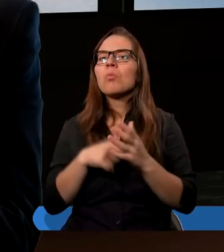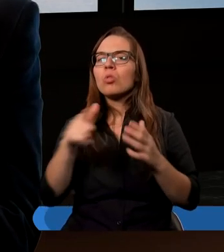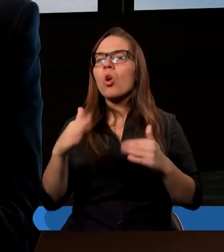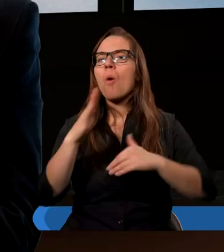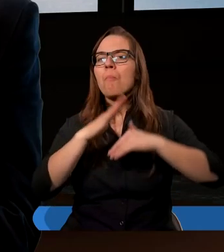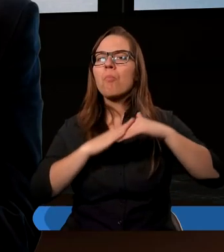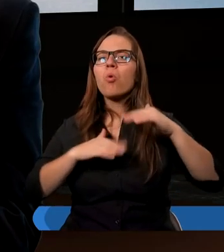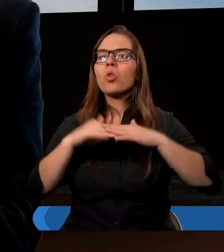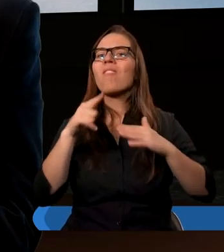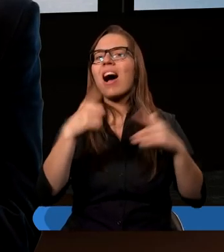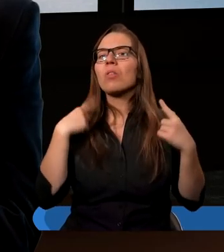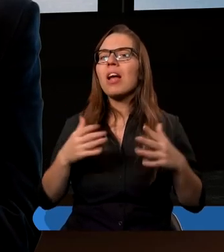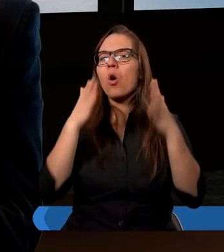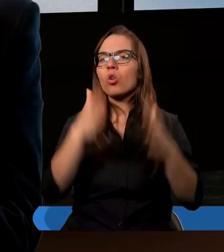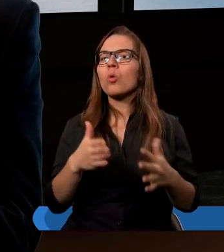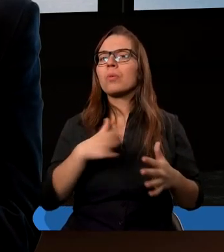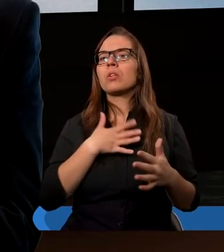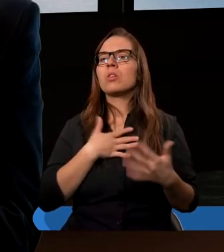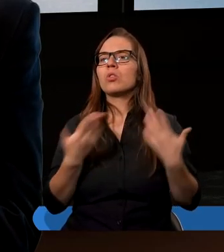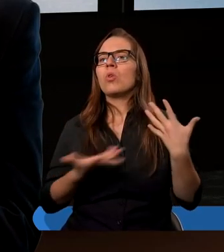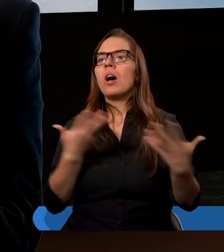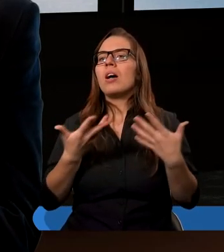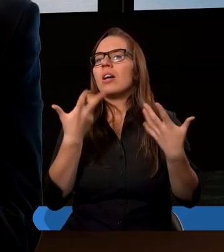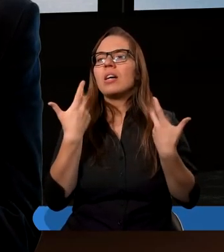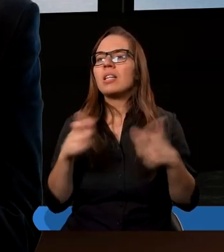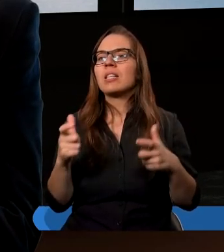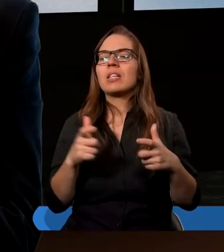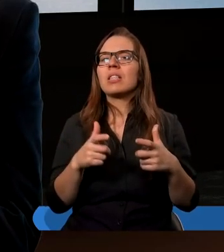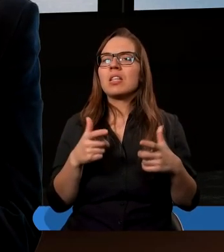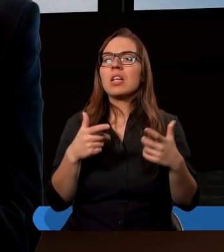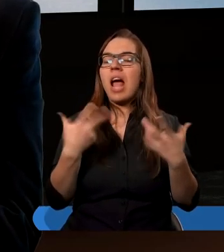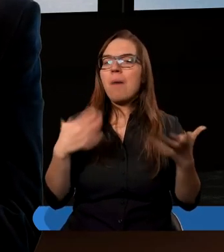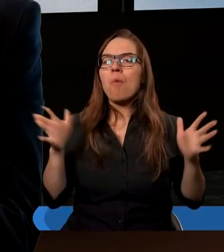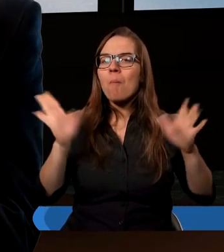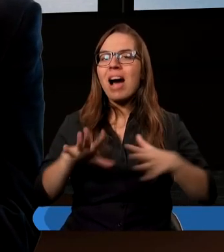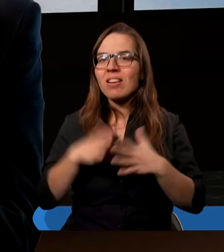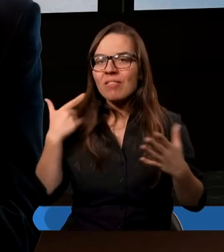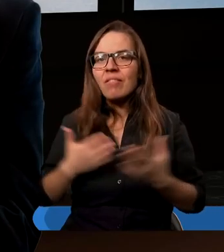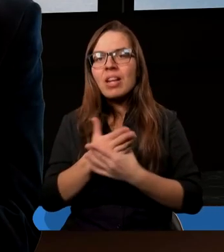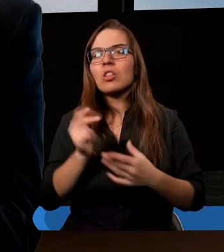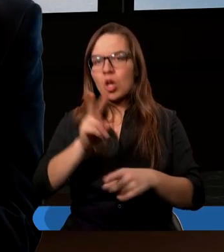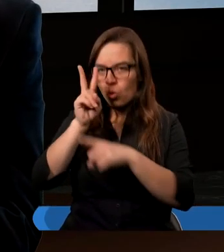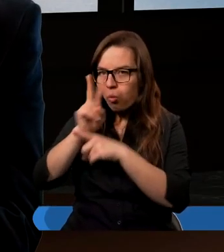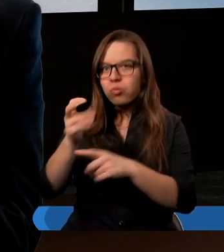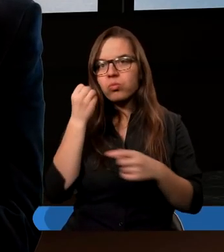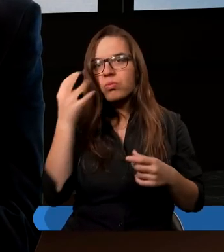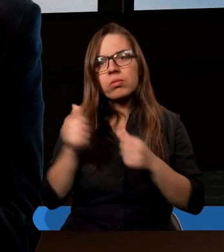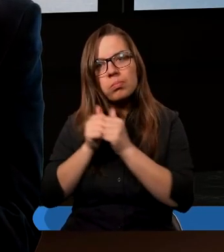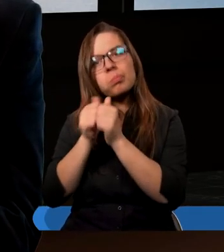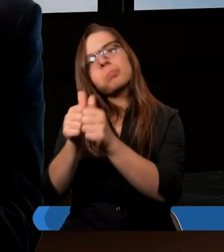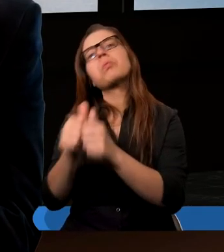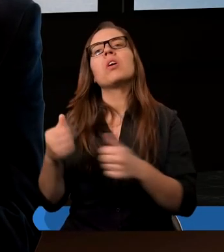budowało te osoby, że nie osłabli wierzę, że z ufnością wytrwali,